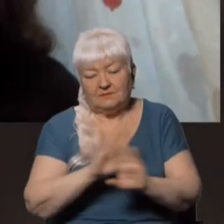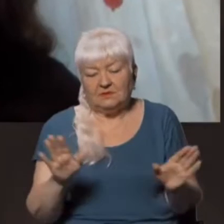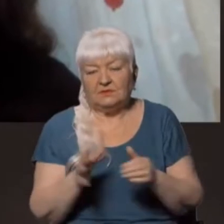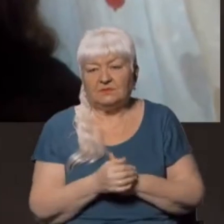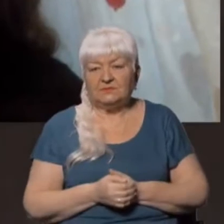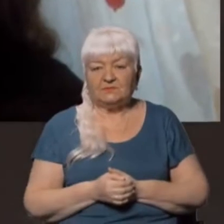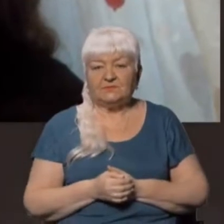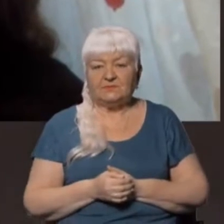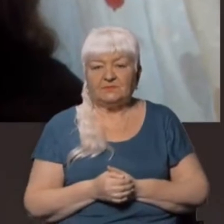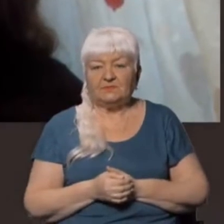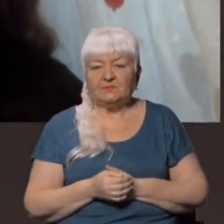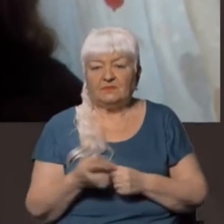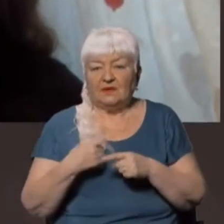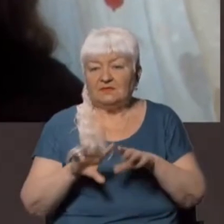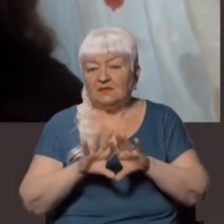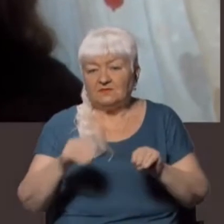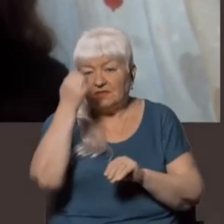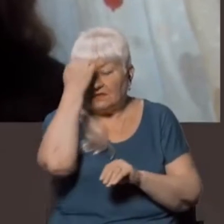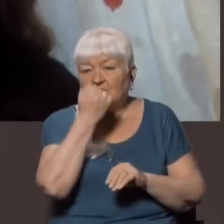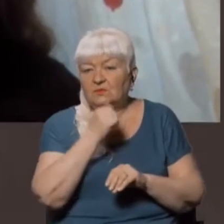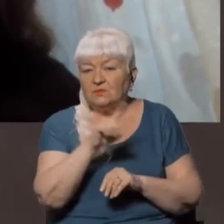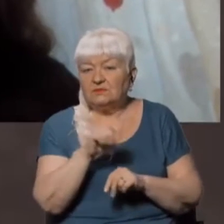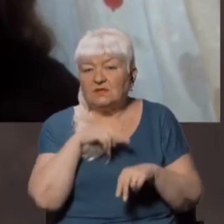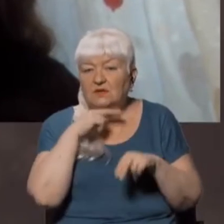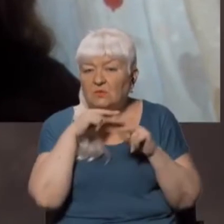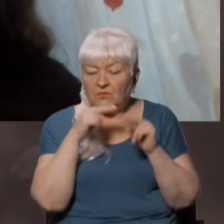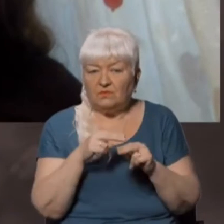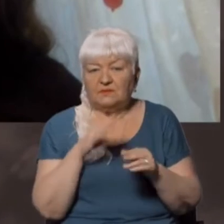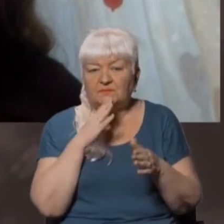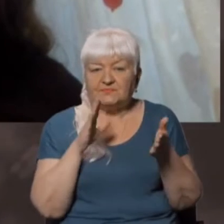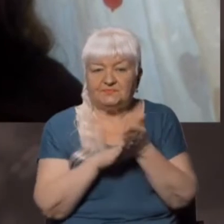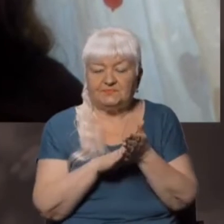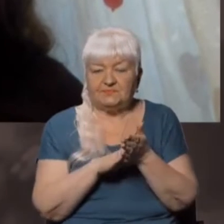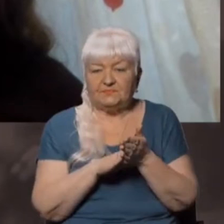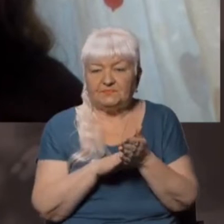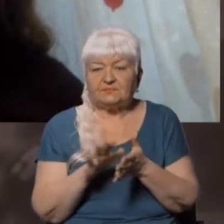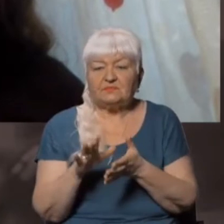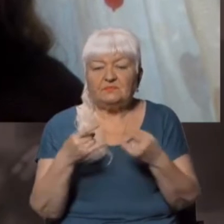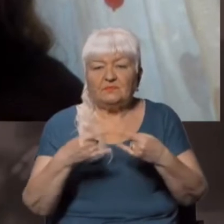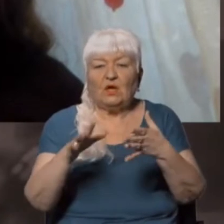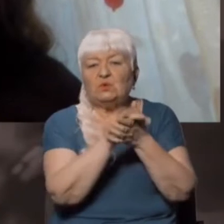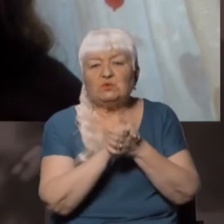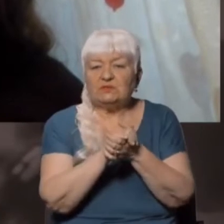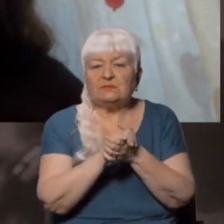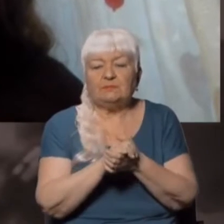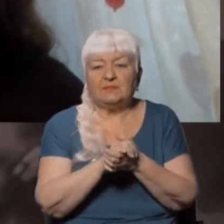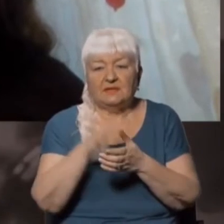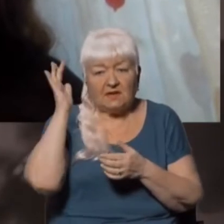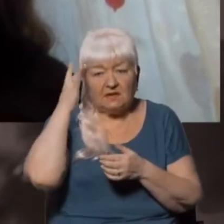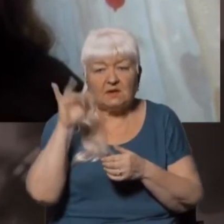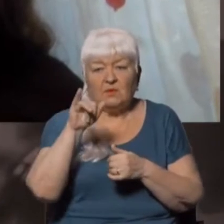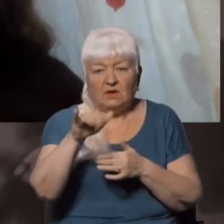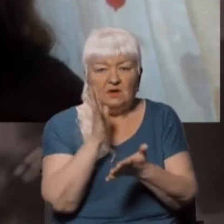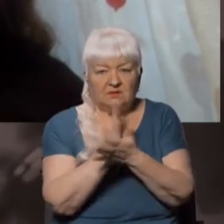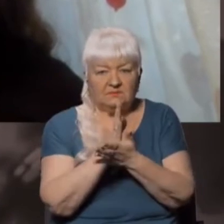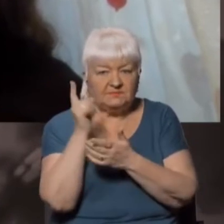увагу. Дешо, дякую тобі дуже за такий огляд. Дар'я Шерстюк, журналістка «Суспільний Крим» була з нами на зв'язку. Чуємо на фоні в тебе сирени, відпускаємо